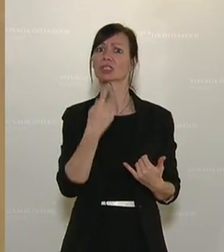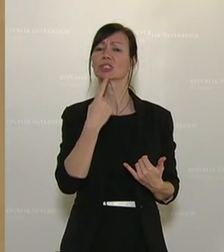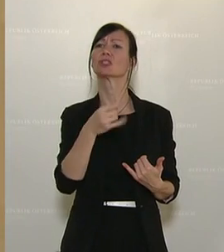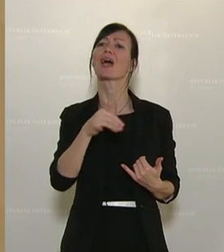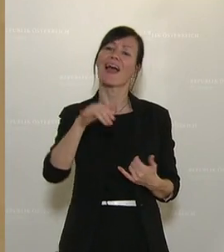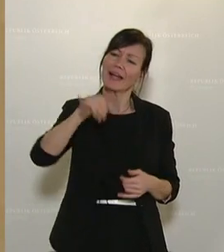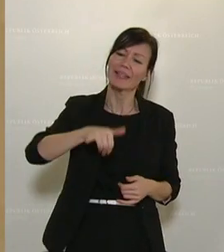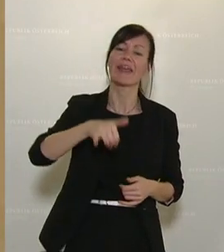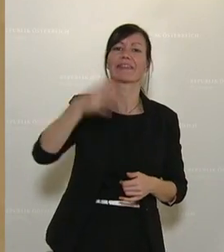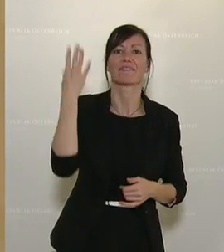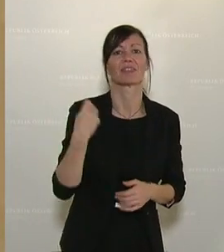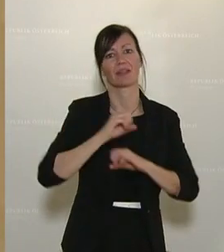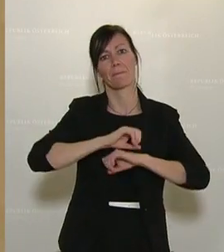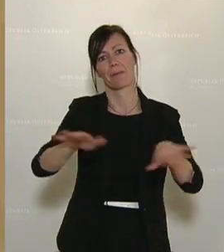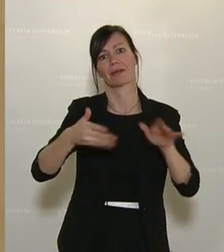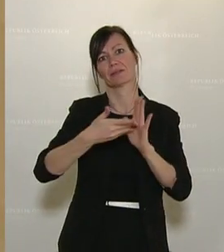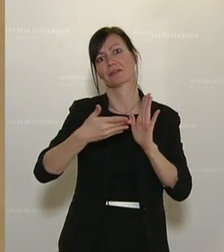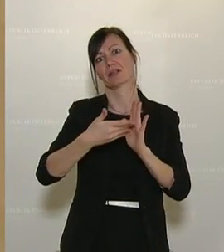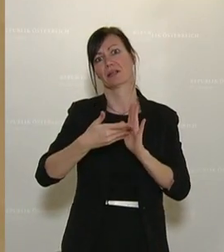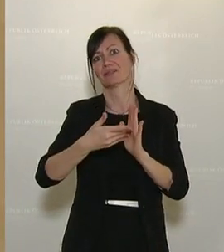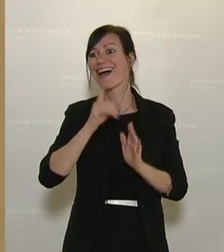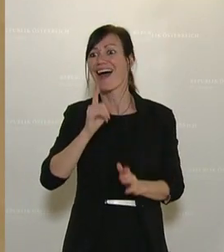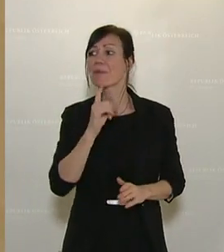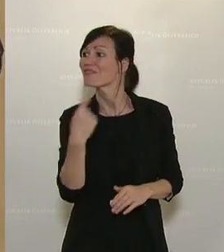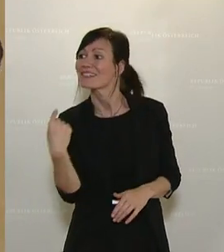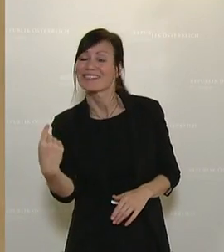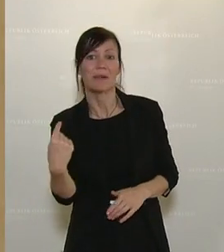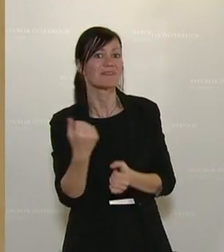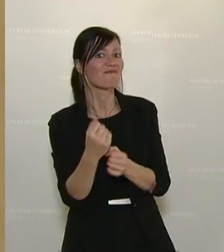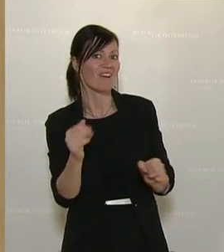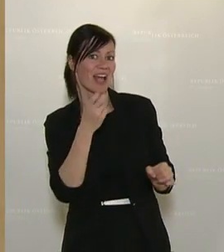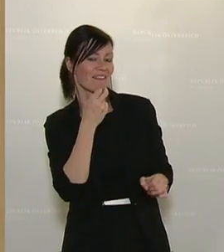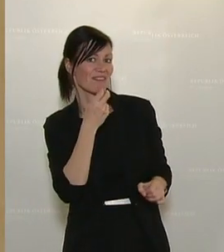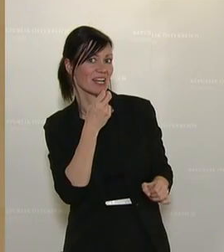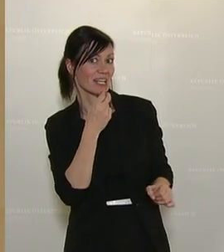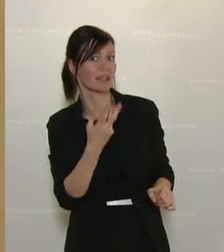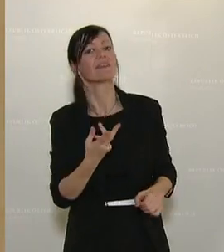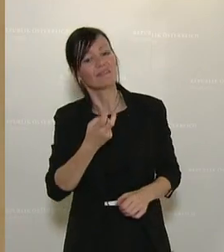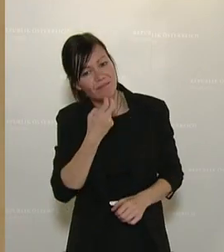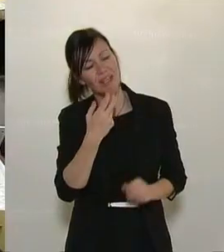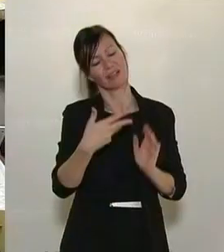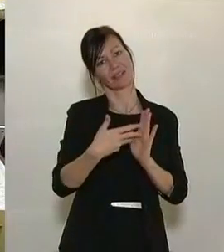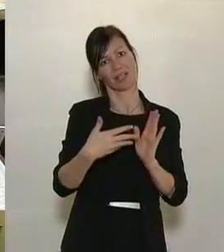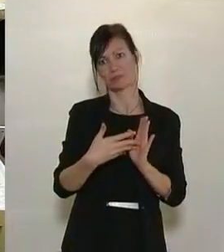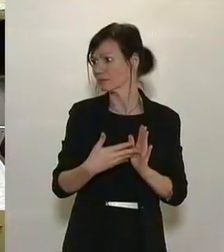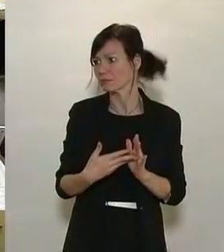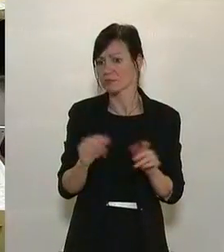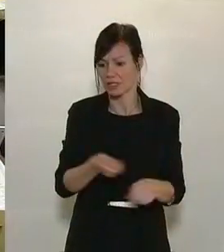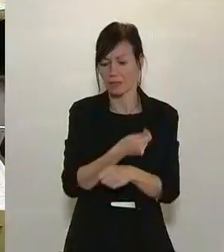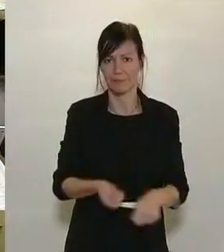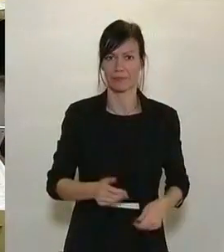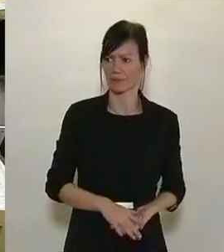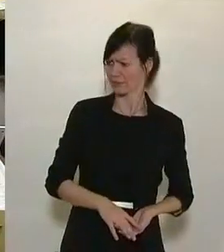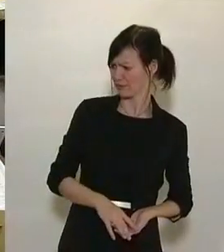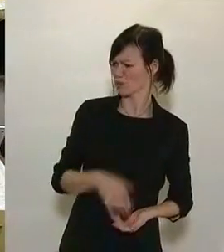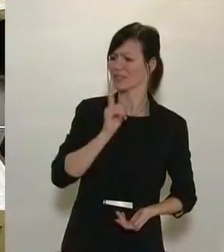soll es dann wieder Massentestungen geben. Aber dann, wenn sich die Bevölkerung freiwillig bereit ist, testen zu gehen, gibt es nichts. Oder